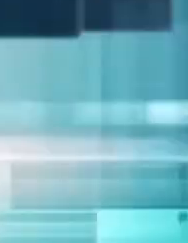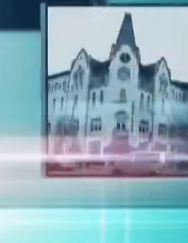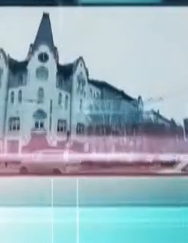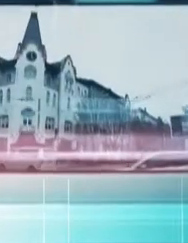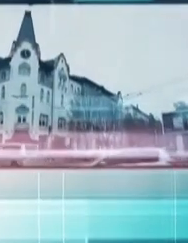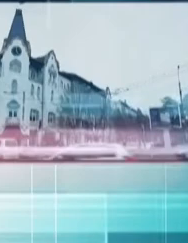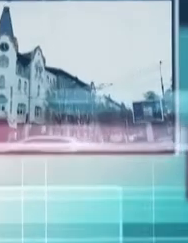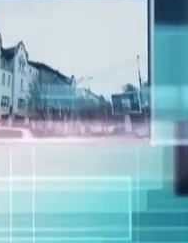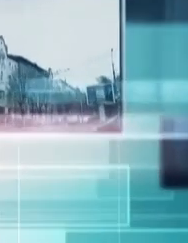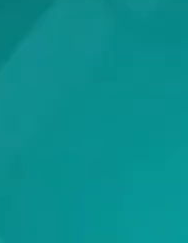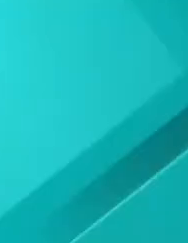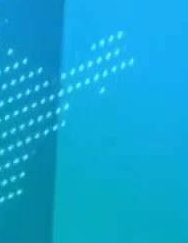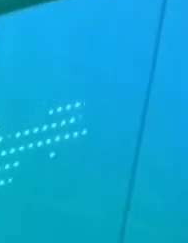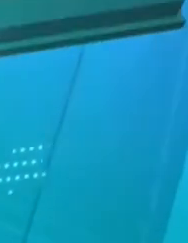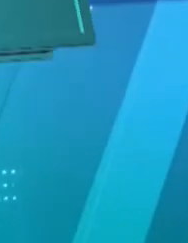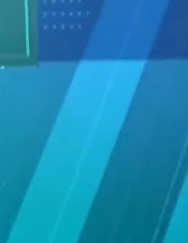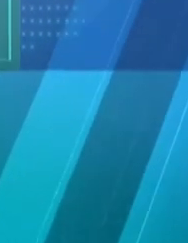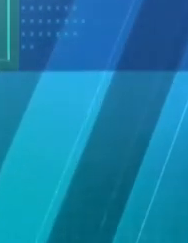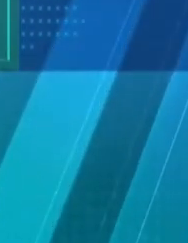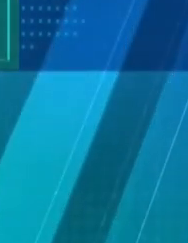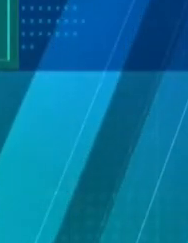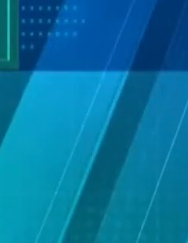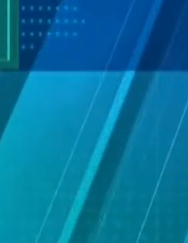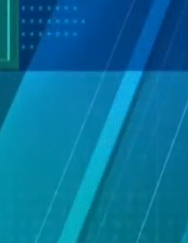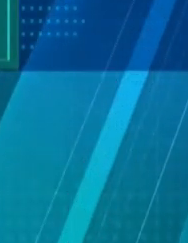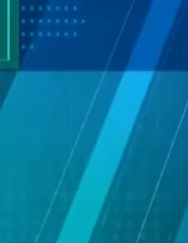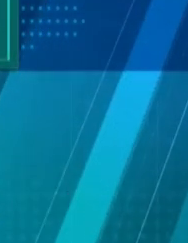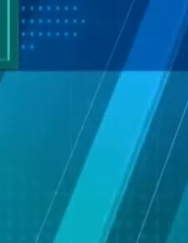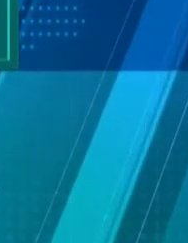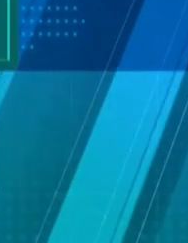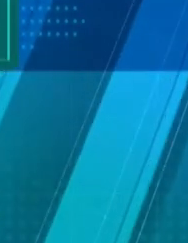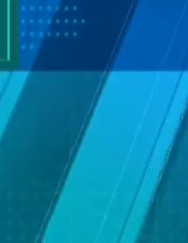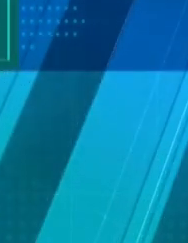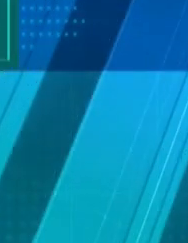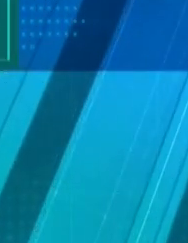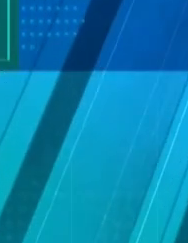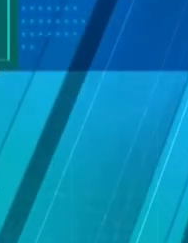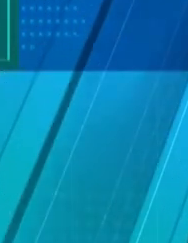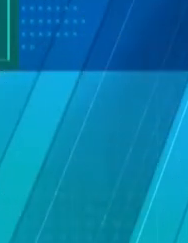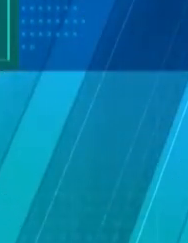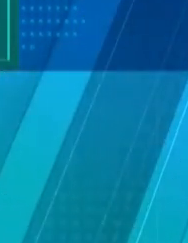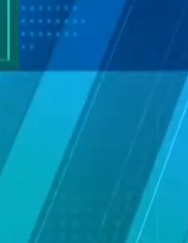перегляд!